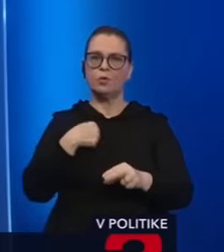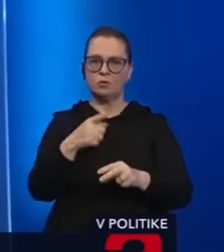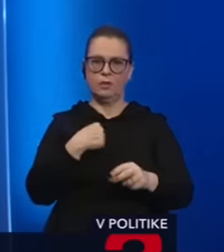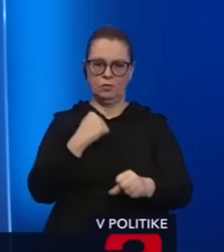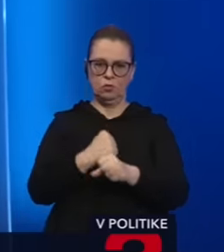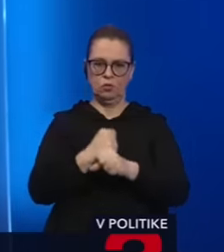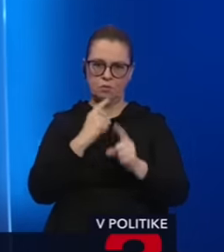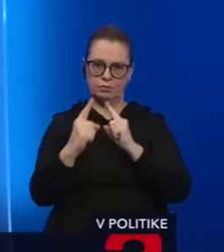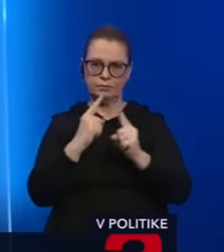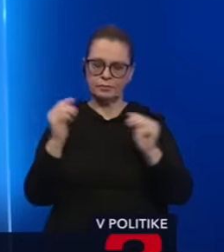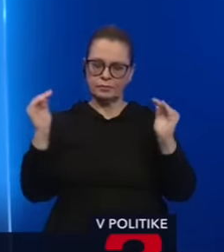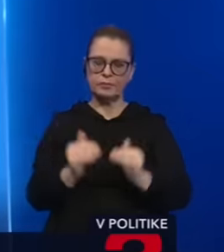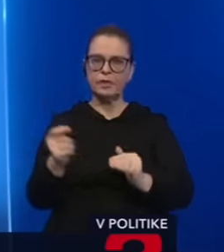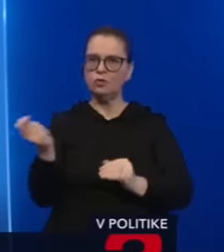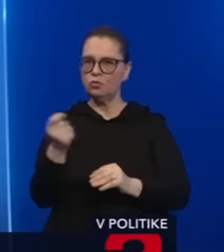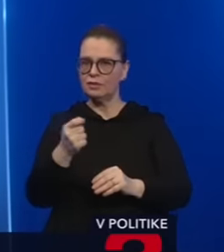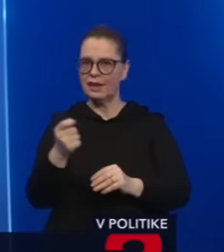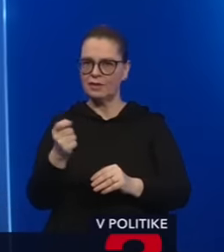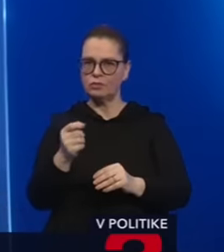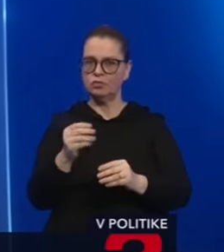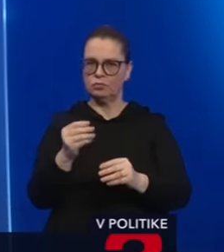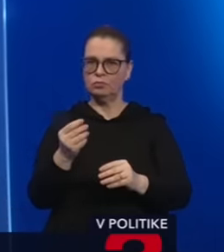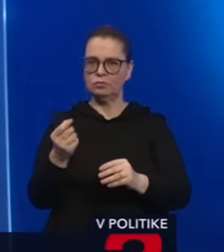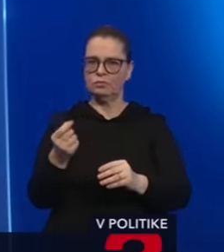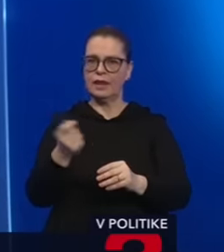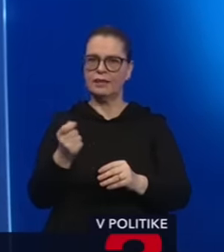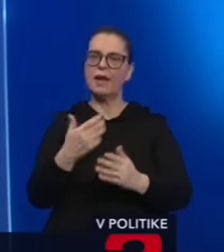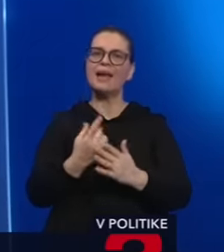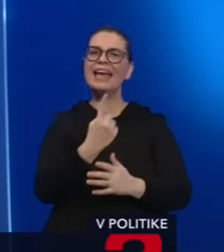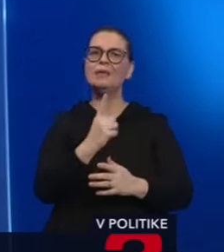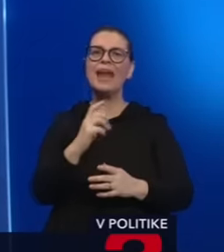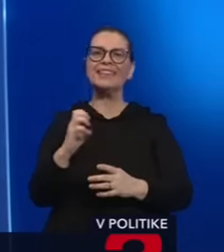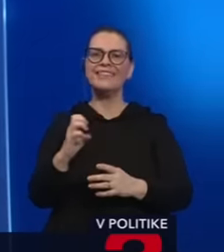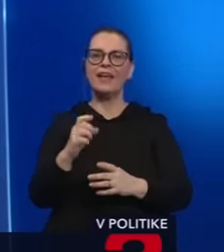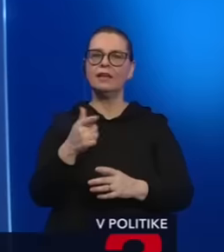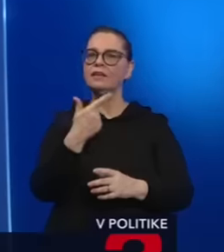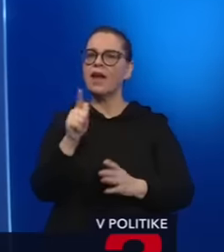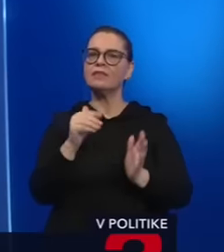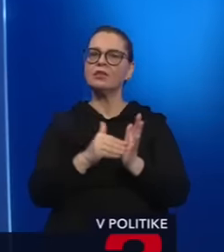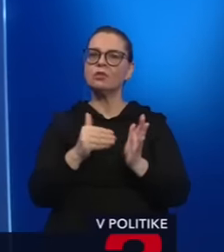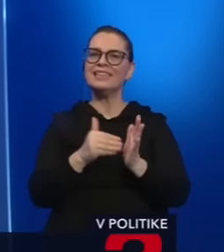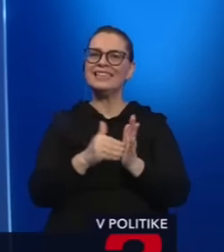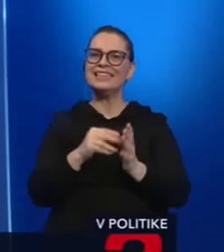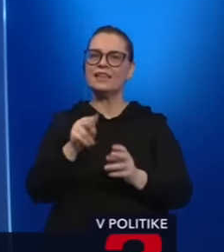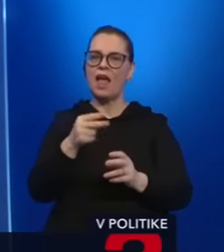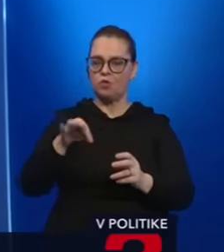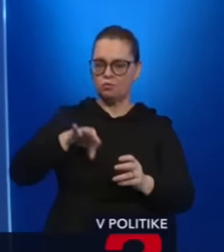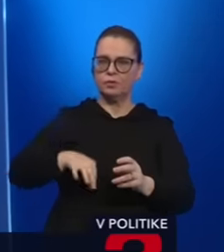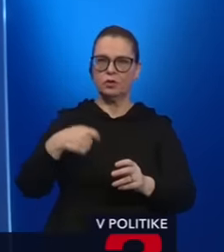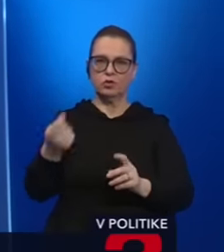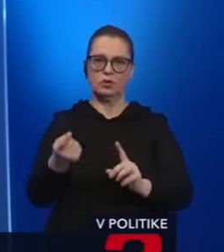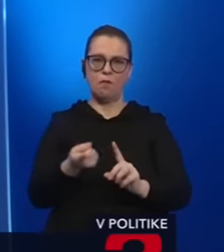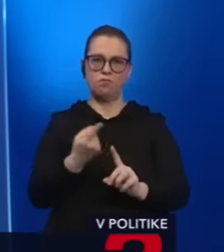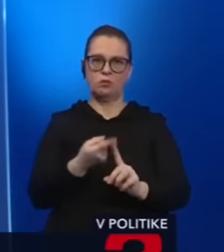nízku trestnú sácby, a ktorú robili s Imrecem. Imrece dostal za 200 tisícový úplatok podmienku